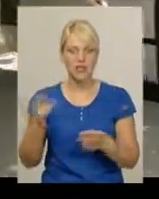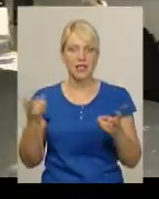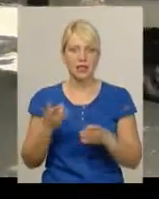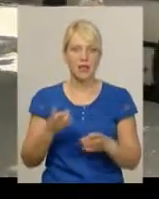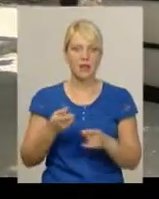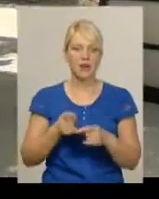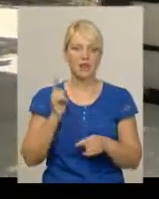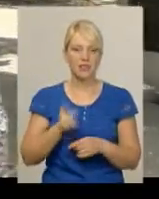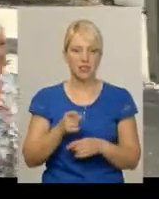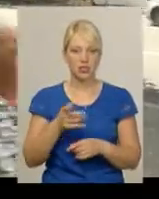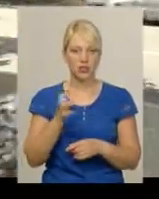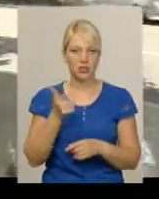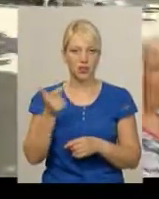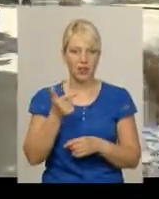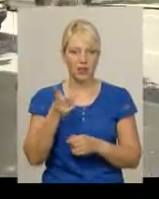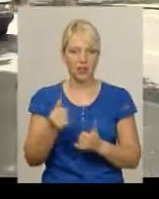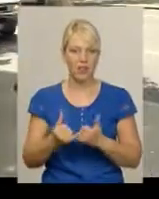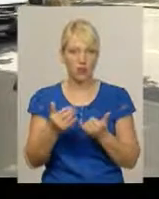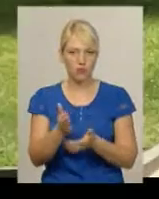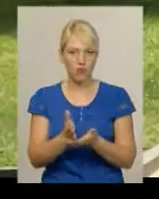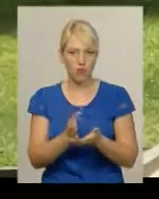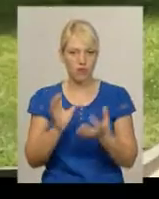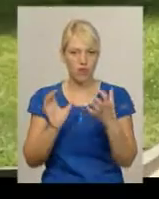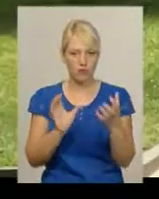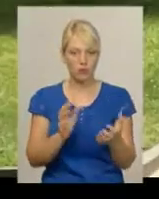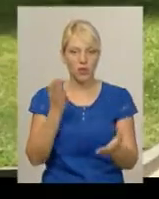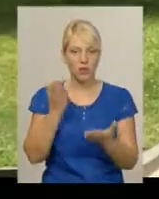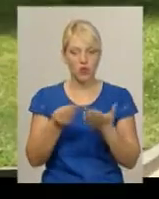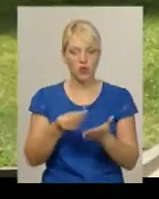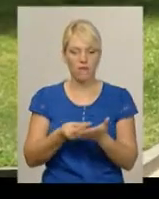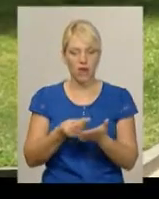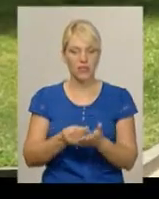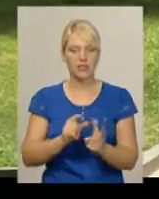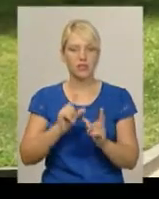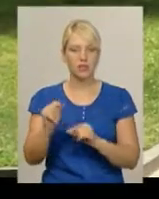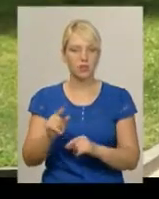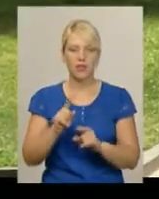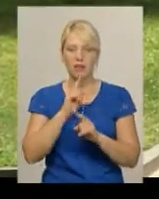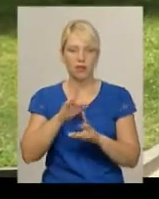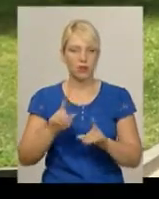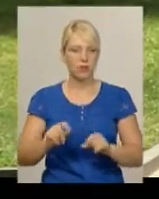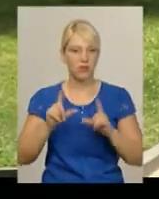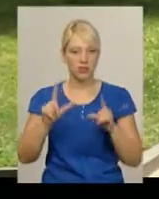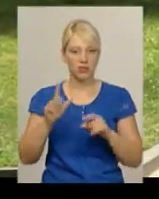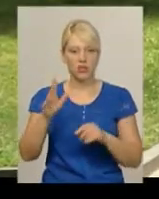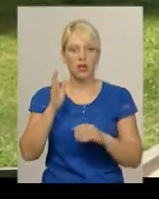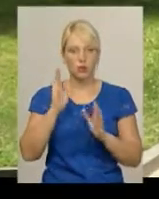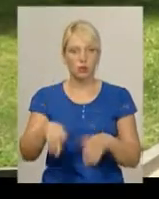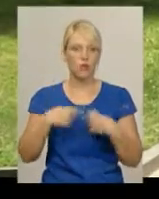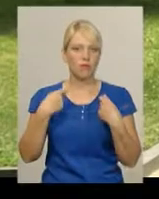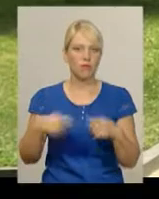гривень на обслуговування одного. За словами Олександра Мішина, якщо вартість проїзду для пасажирів не підвищиться, він продасть свій транспорт.